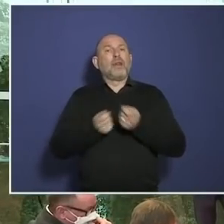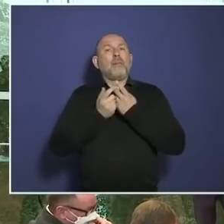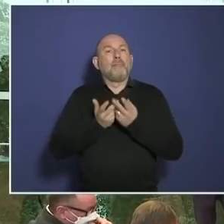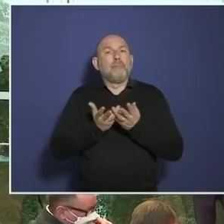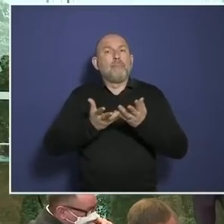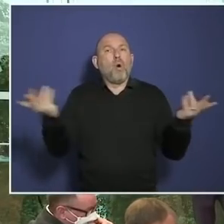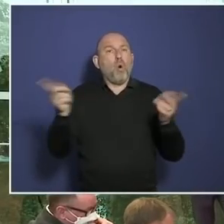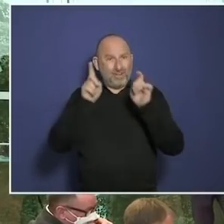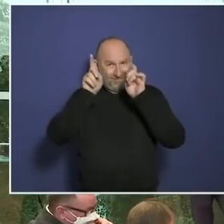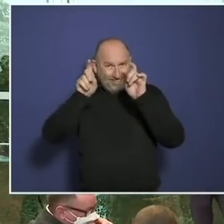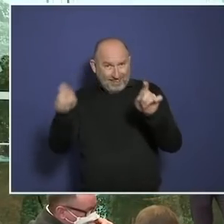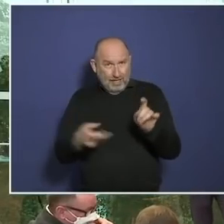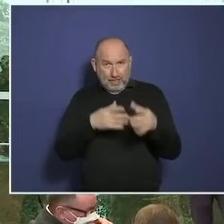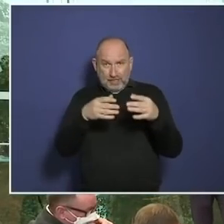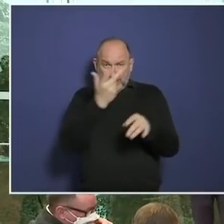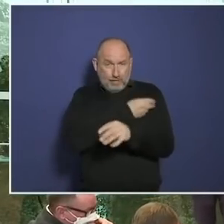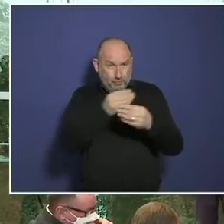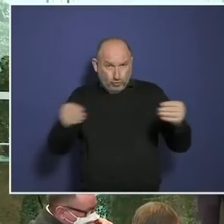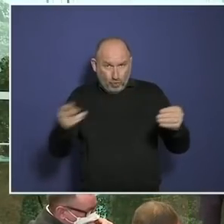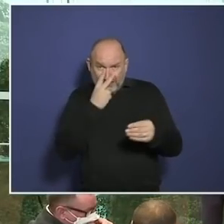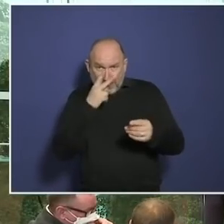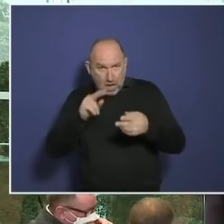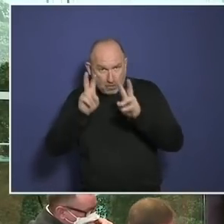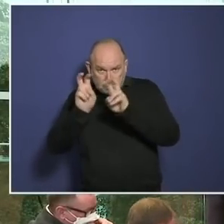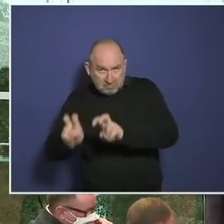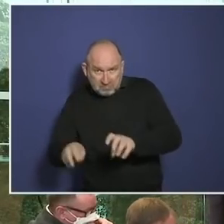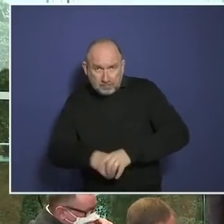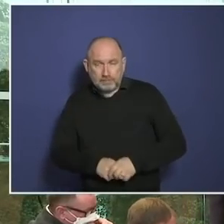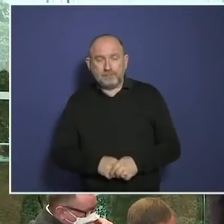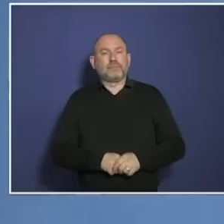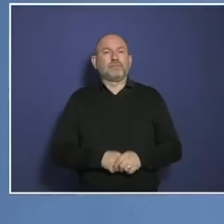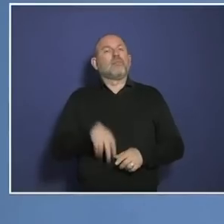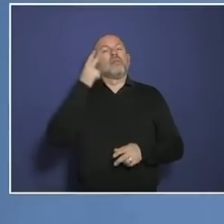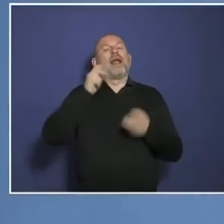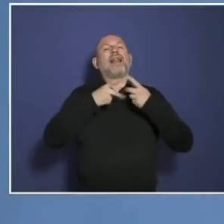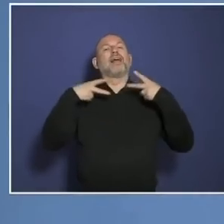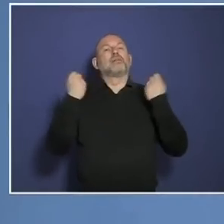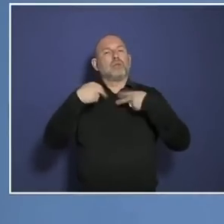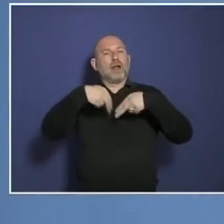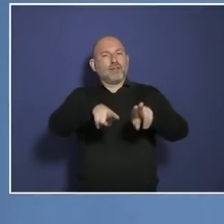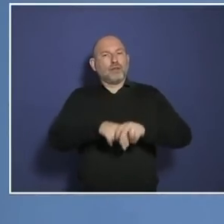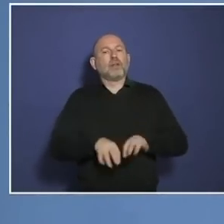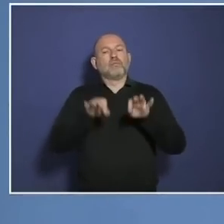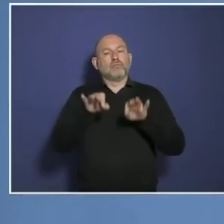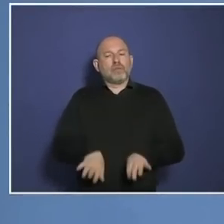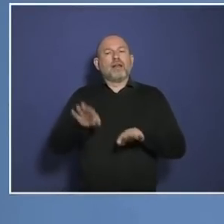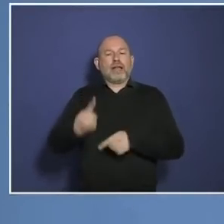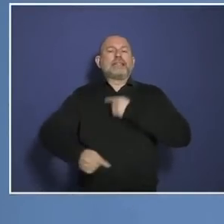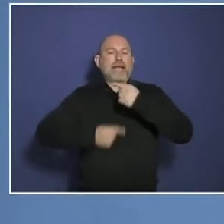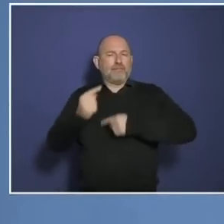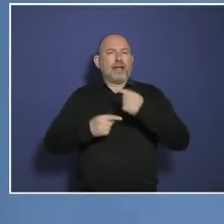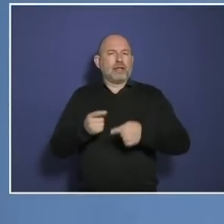das Landgericht Berlin. Das hat auch schon reagiert. Das bittet jetzt die Bundespressekonferenz um eine Stellungnahme. Tausend Dank allen, die mich dabei